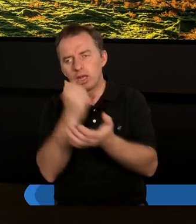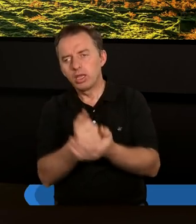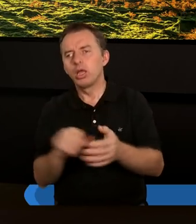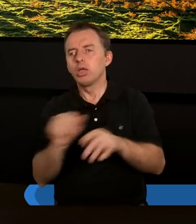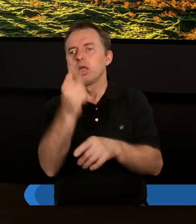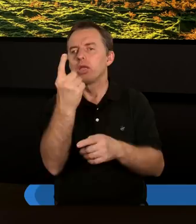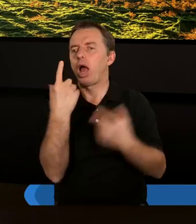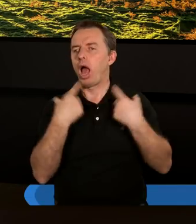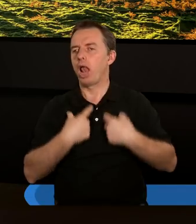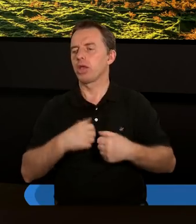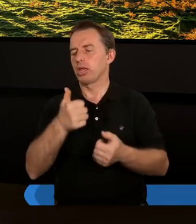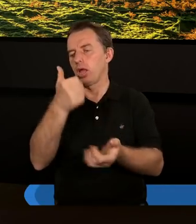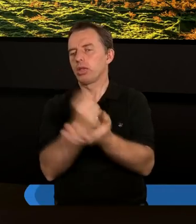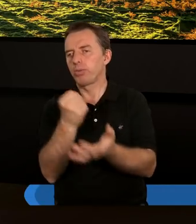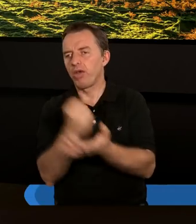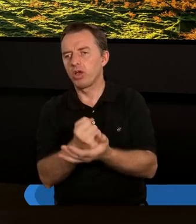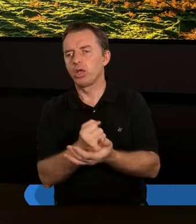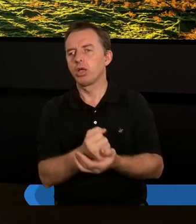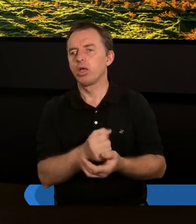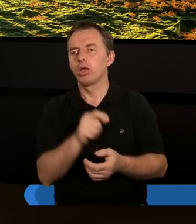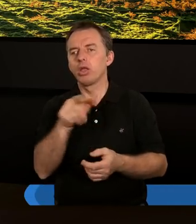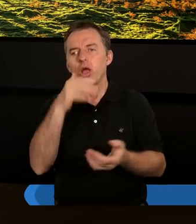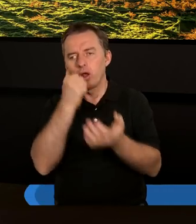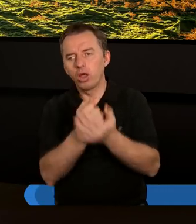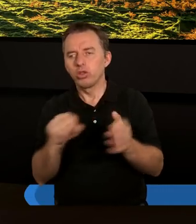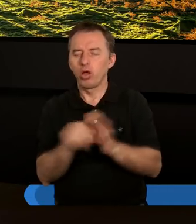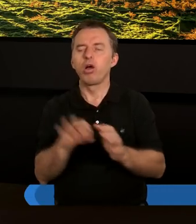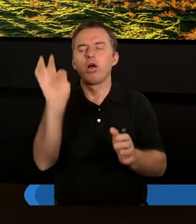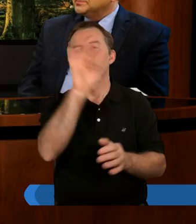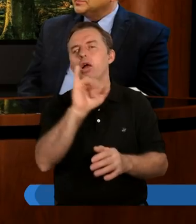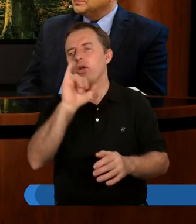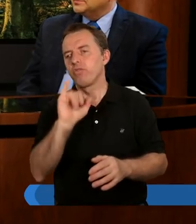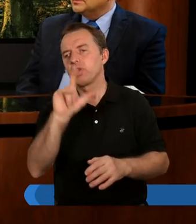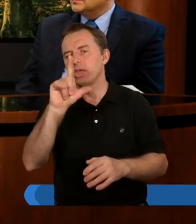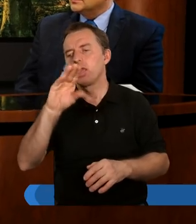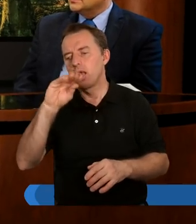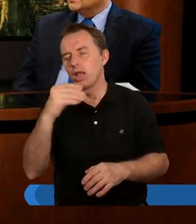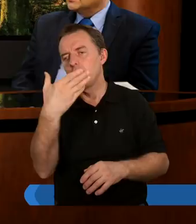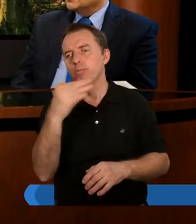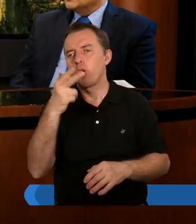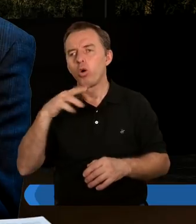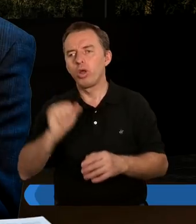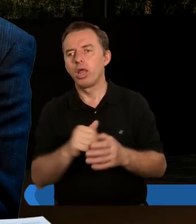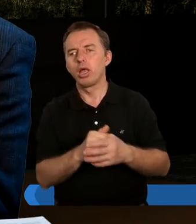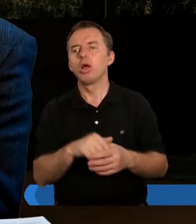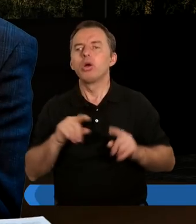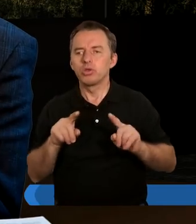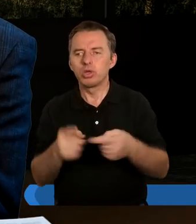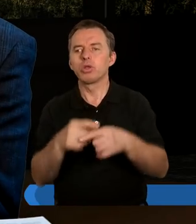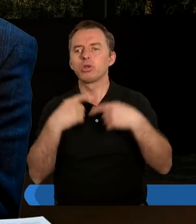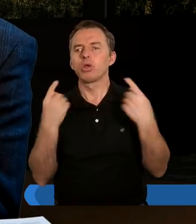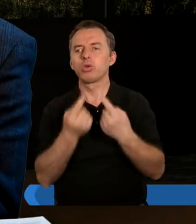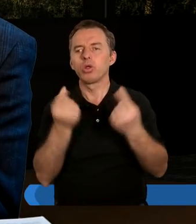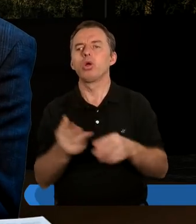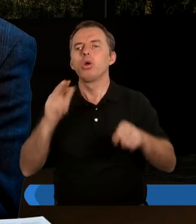właściwie dotyczący jednej sprawy, prawda, to jest list do Filemona. Czego on dotyczy? Dzieje się